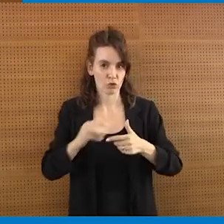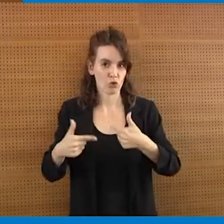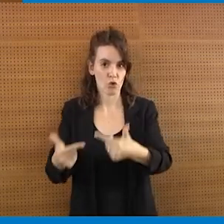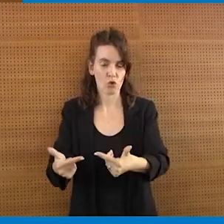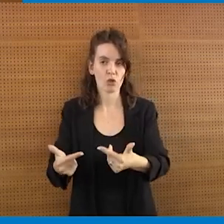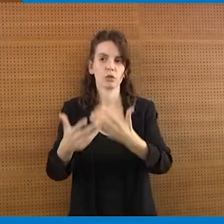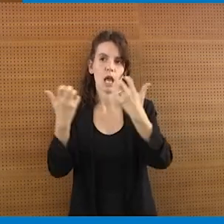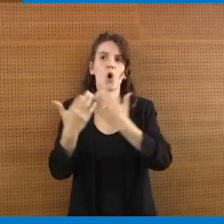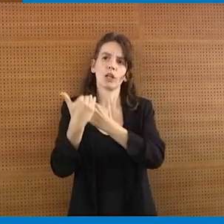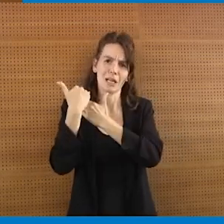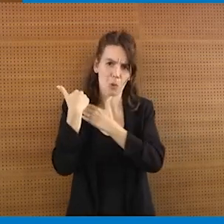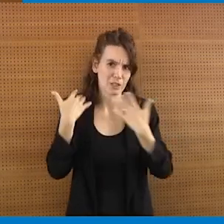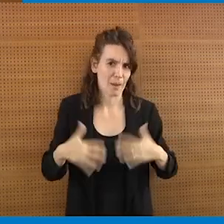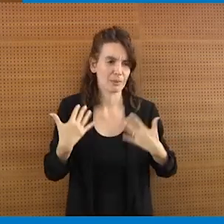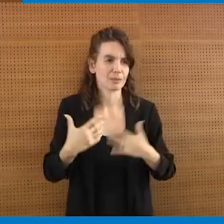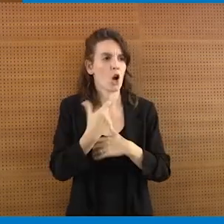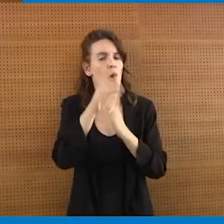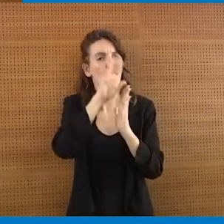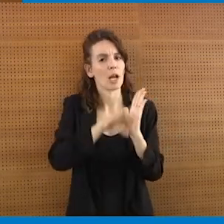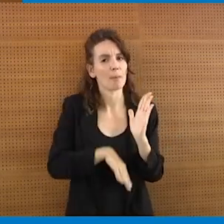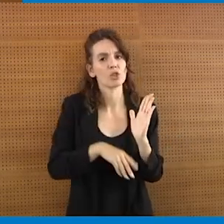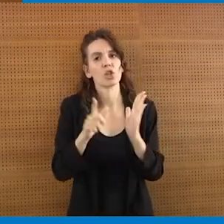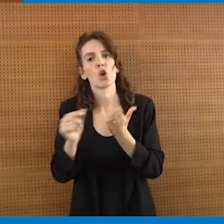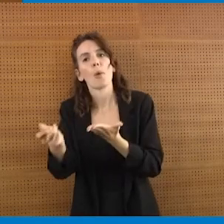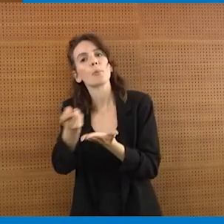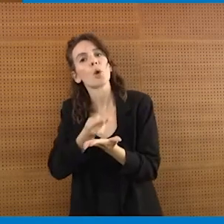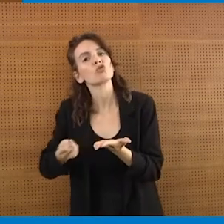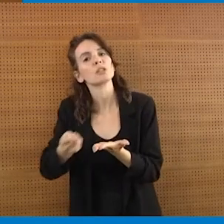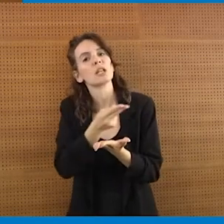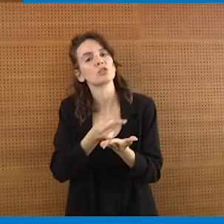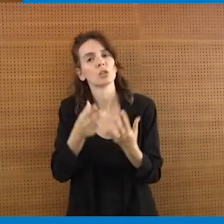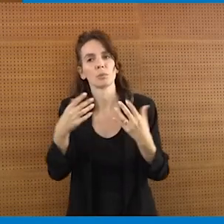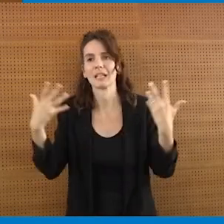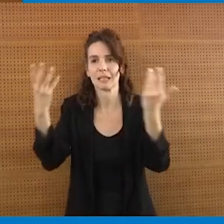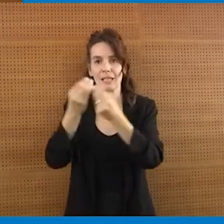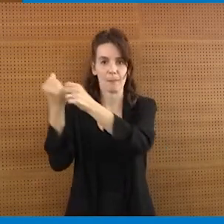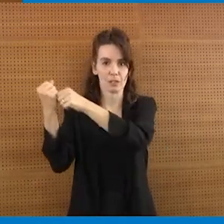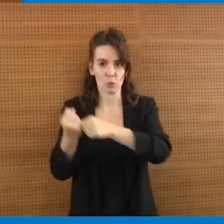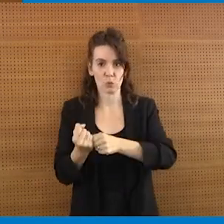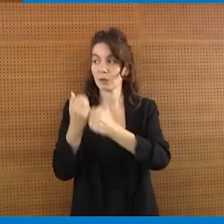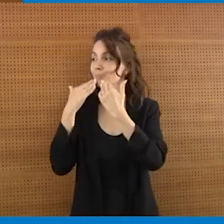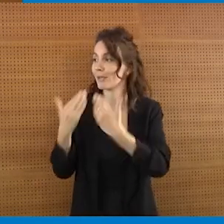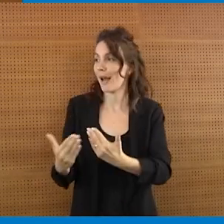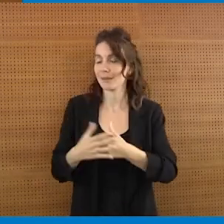sappiamo, responsabilità grandi sulla coprogrammazione e sulla coprogettazione al fianco ovviamente delle istituzioni. Grazie.